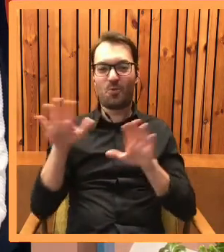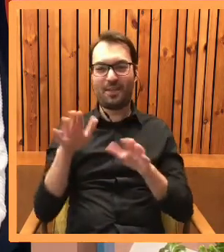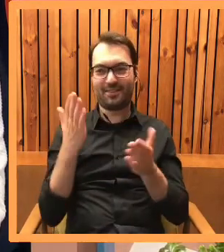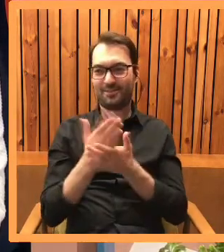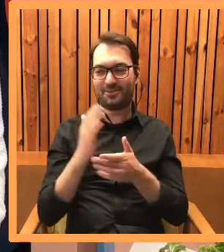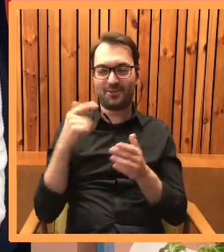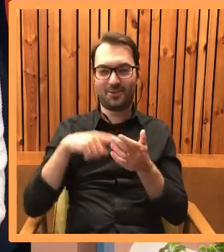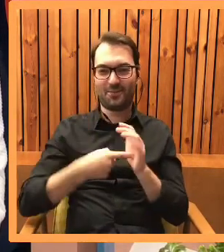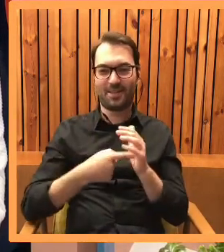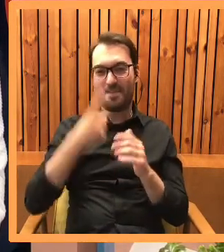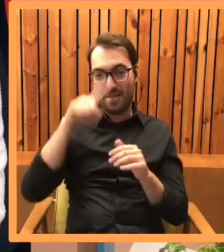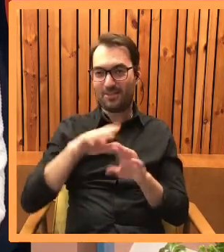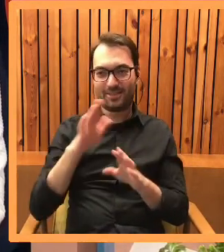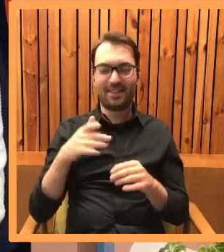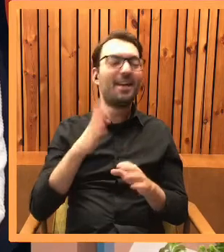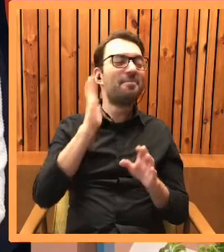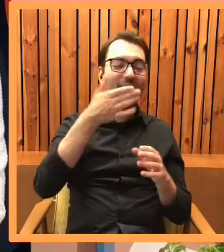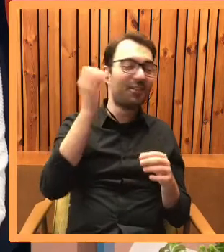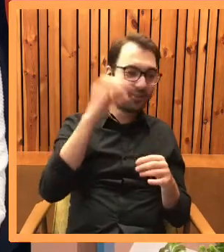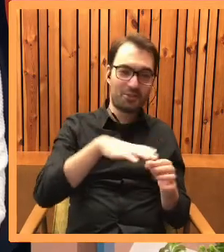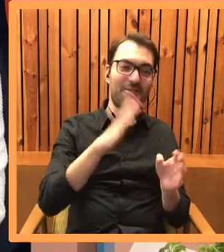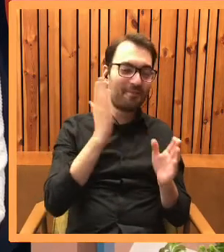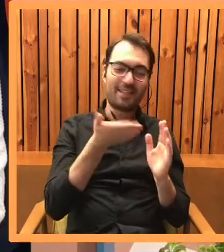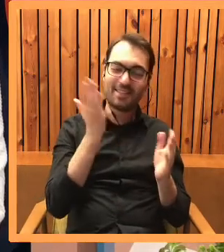Dokładnie, dokładnie. będzie tylko gorzej, słuchaj.